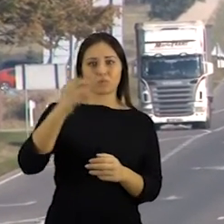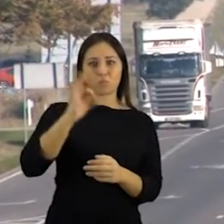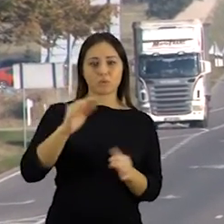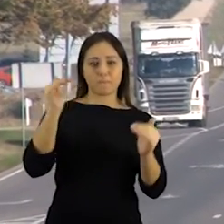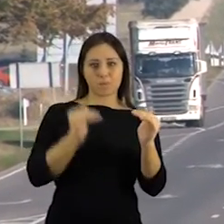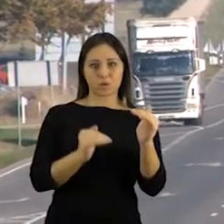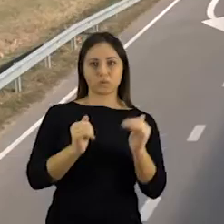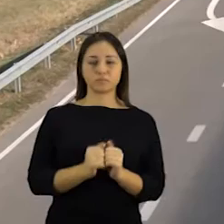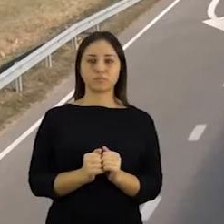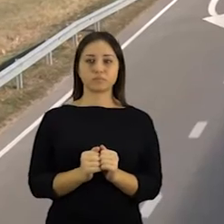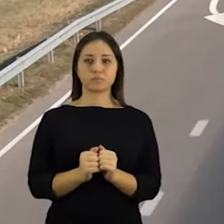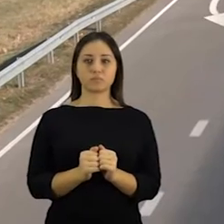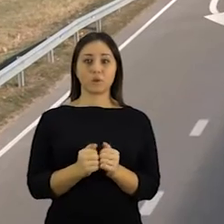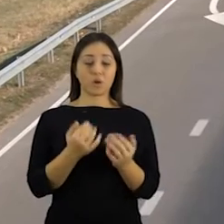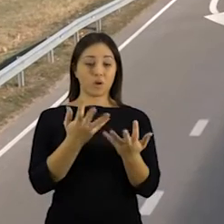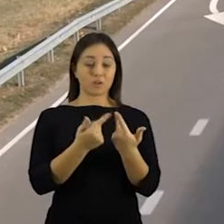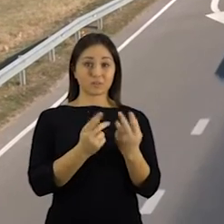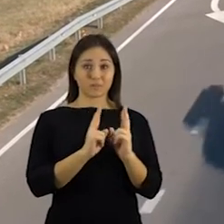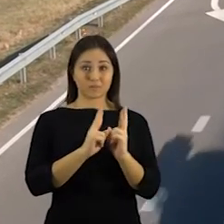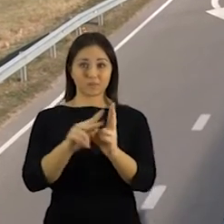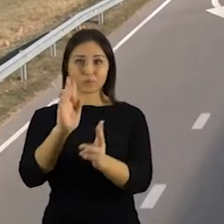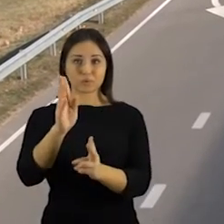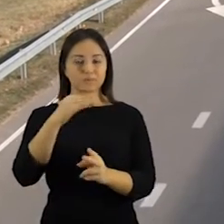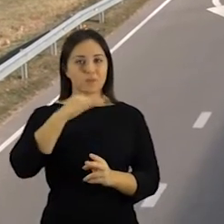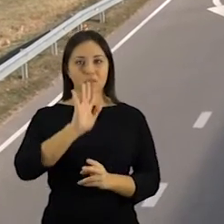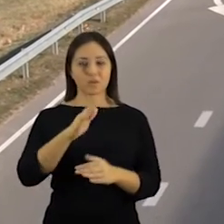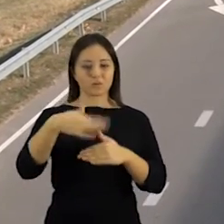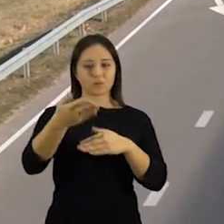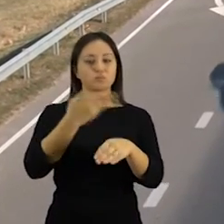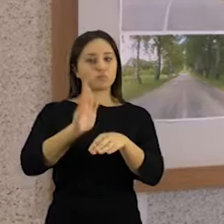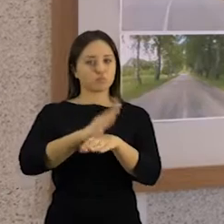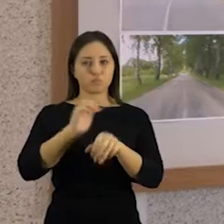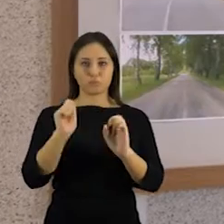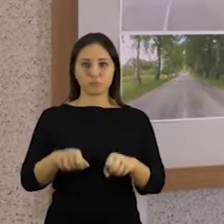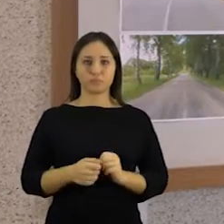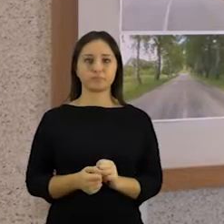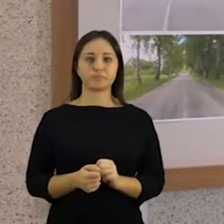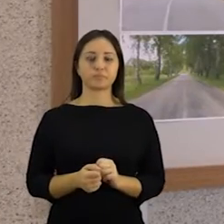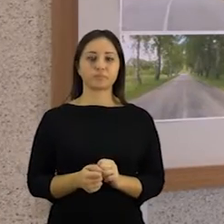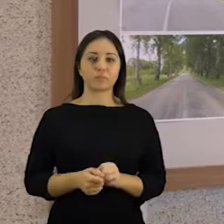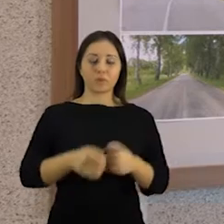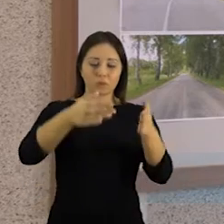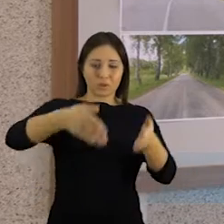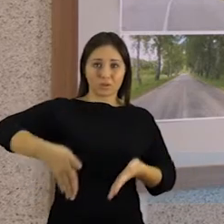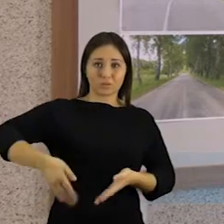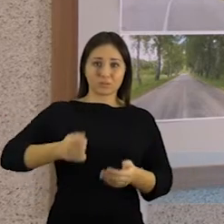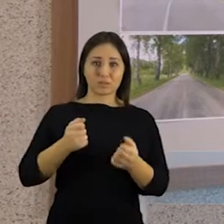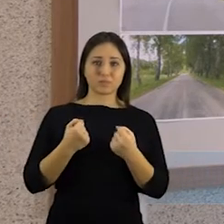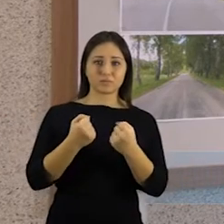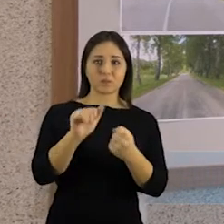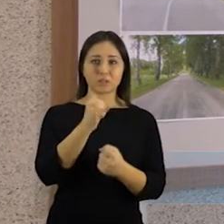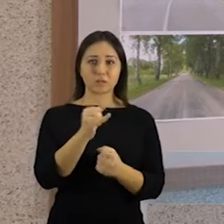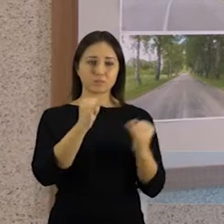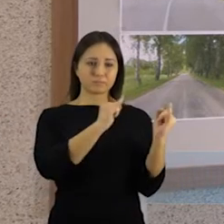penktadalių mažesnis negu pernai. Tačiau sudėtingiausias periodas dar prieš akiją. Dažniausiai eismo saugumo situacija